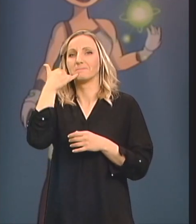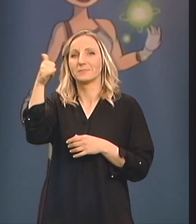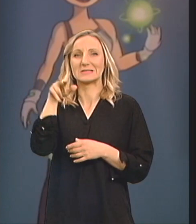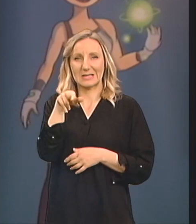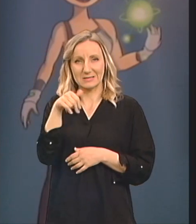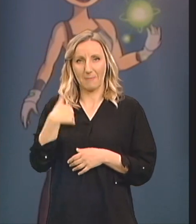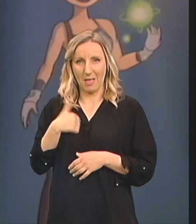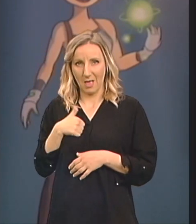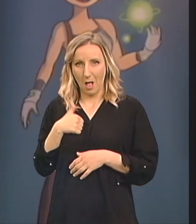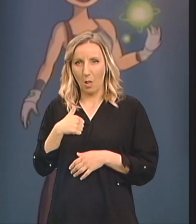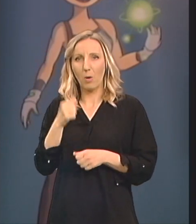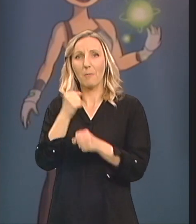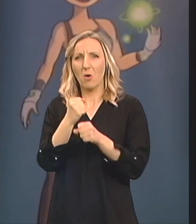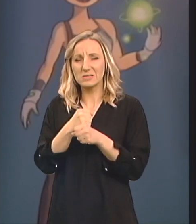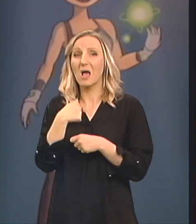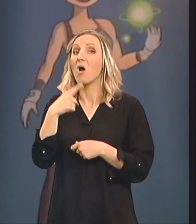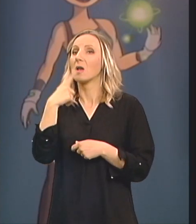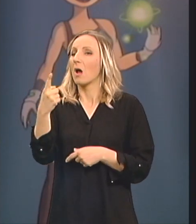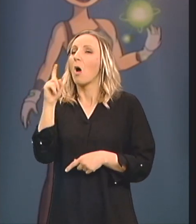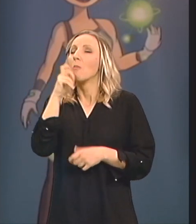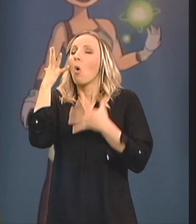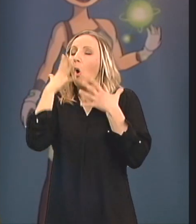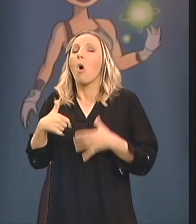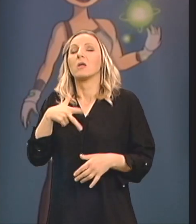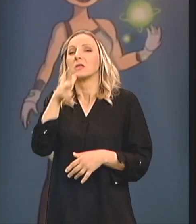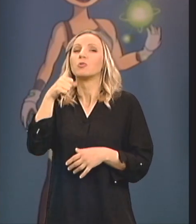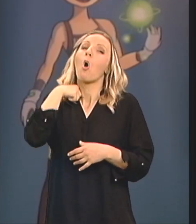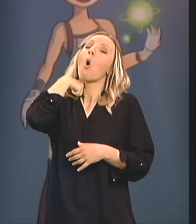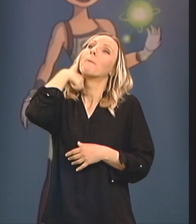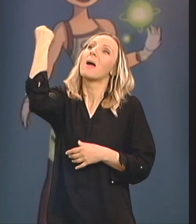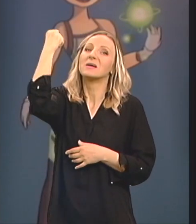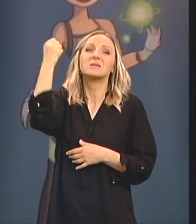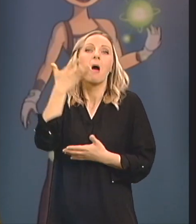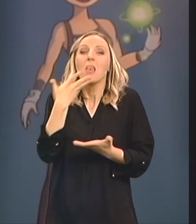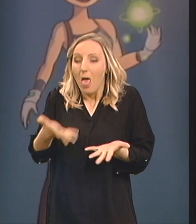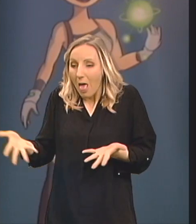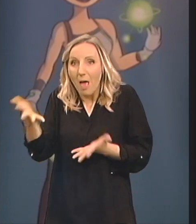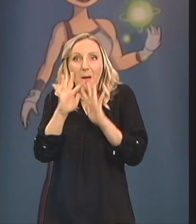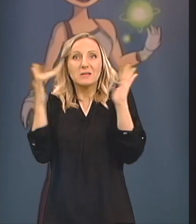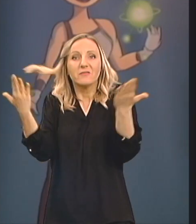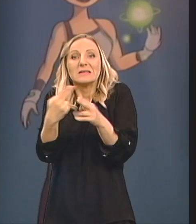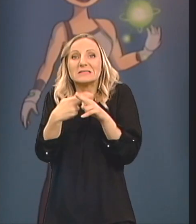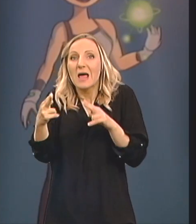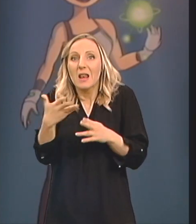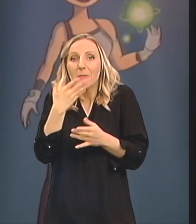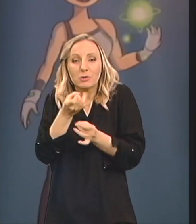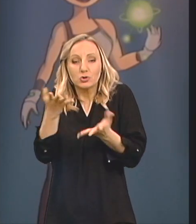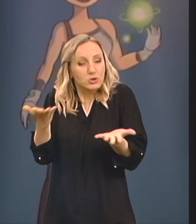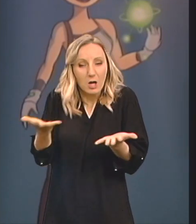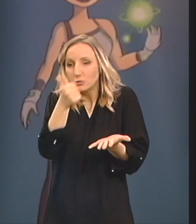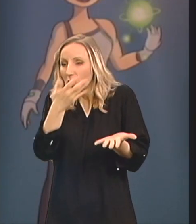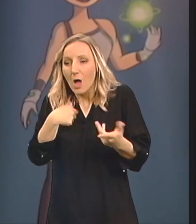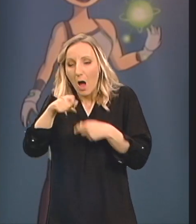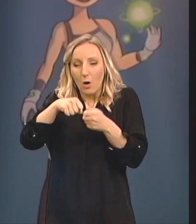sestra Ubanja Luku Na posao I rekla da hoću da se objesim Ali nemam za šta I to mi je bio problem Jer je soba